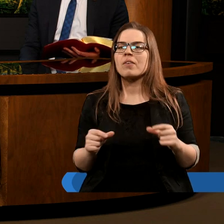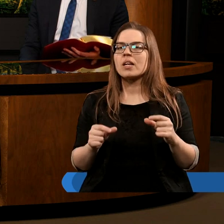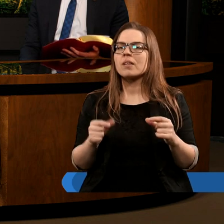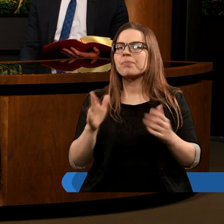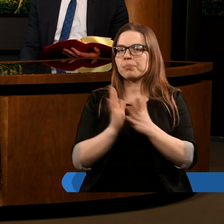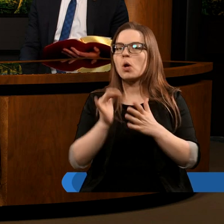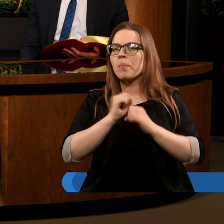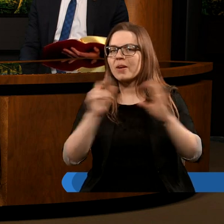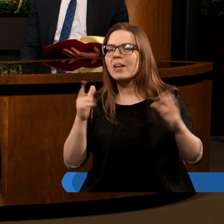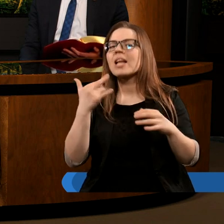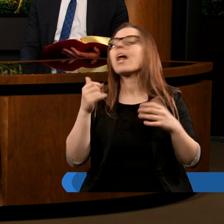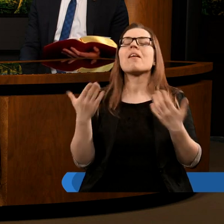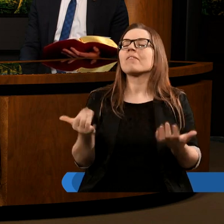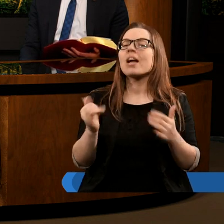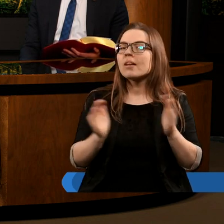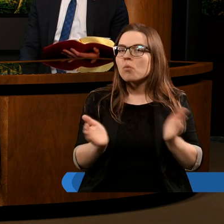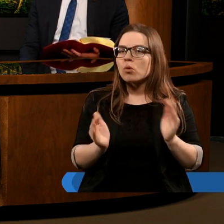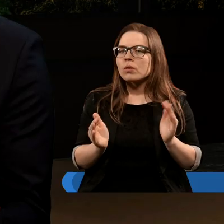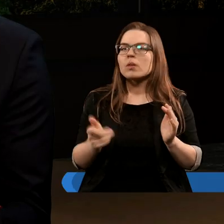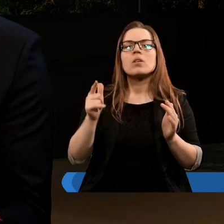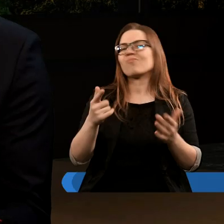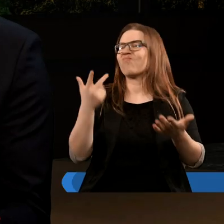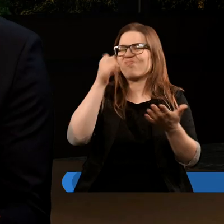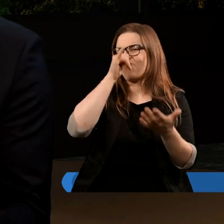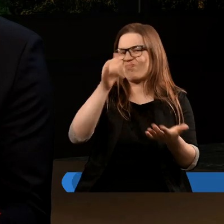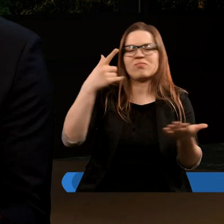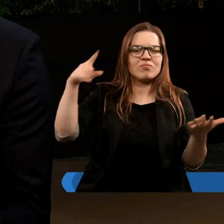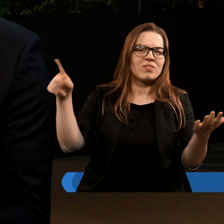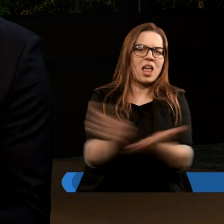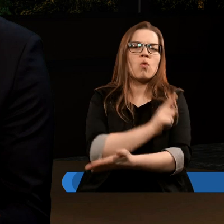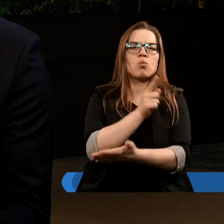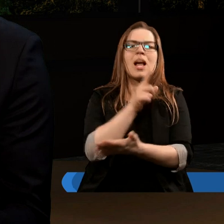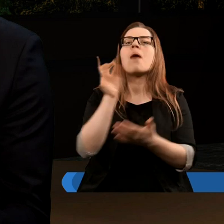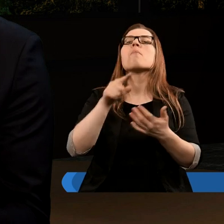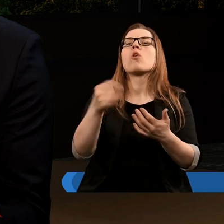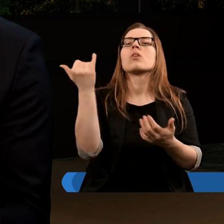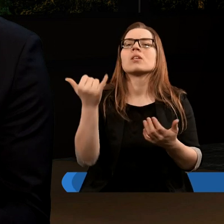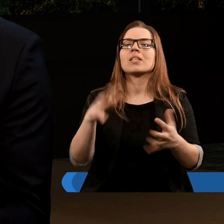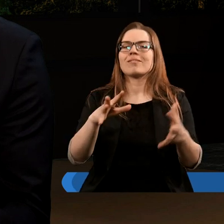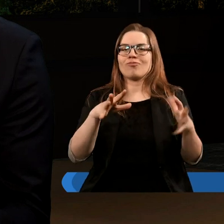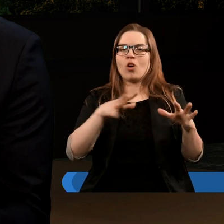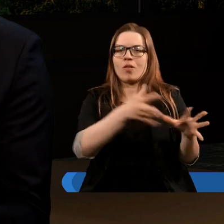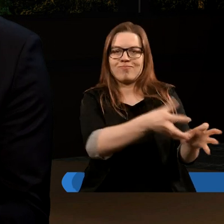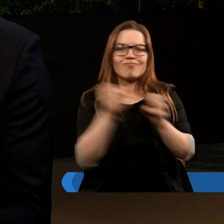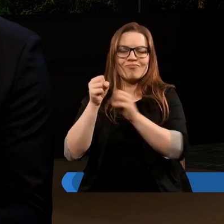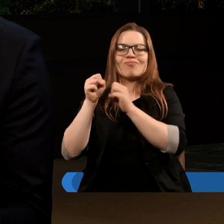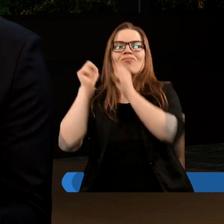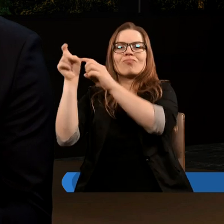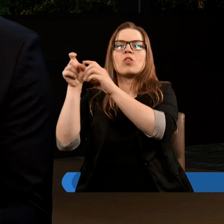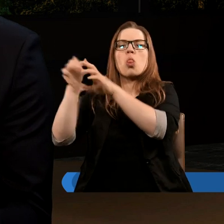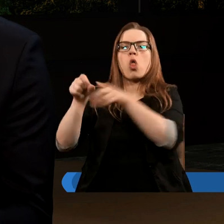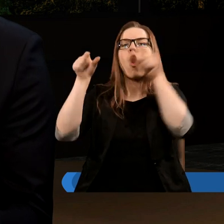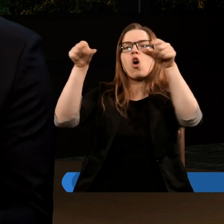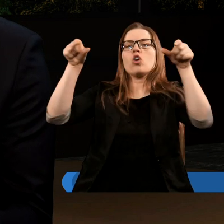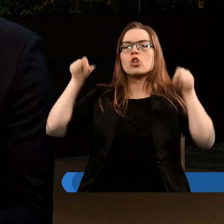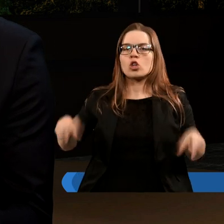Księgi Objawienia w taki sposób, że nie udaje mu się, bo dziecko zostaje porwane do tronu, zostaje porwane